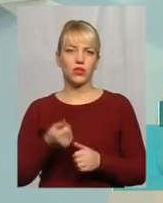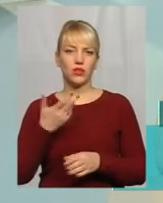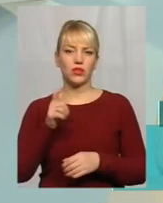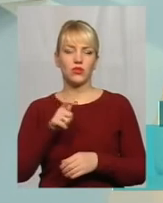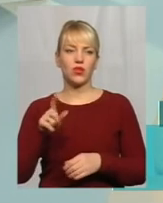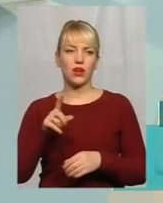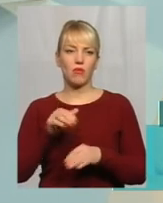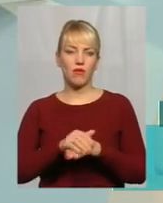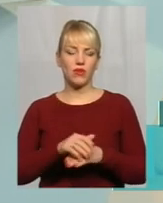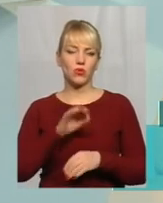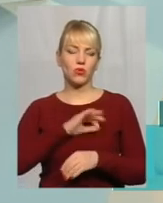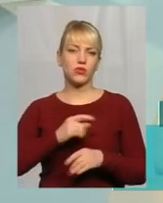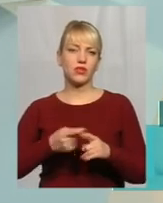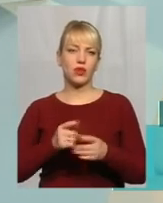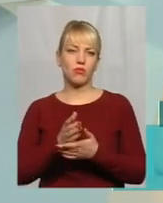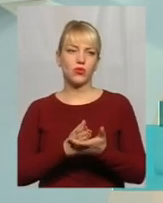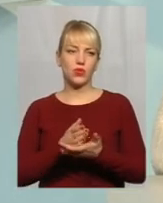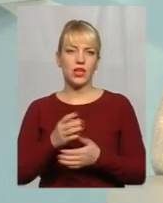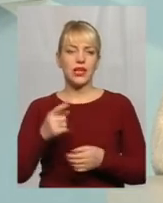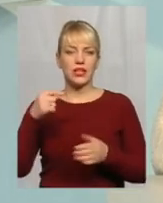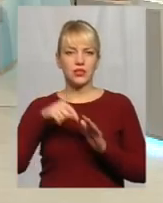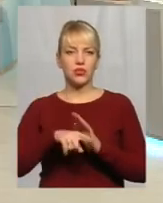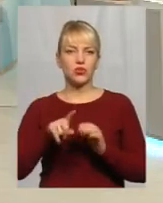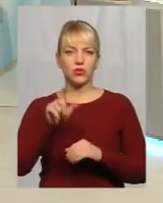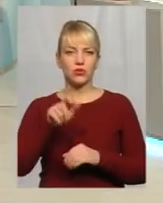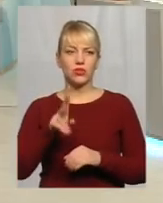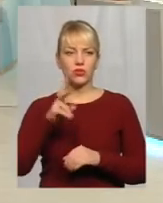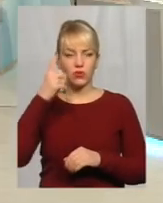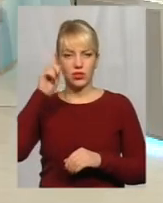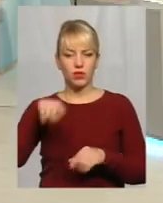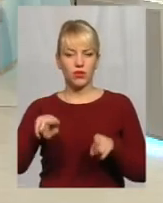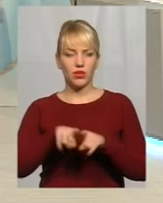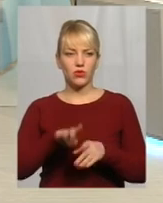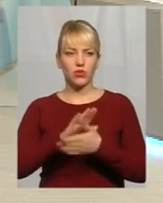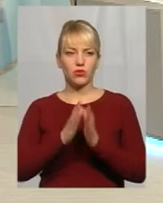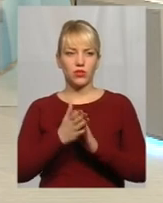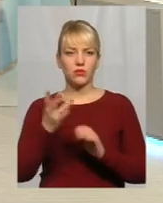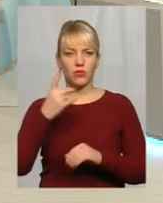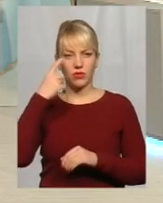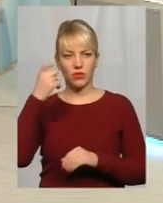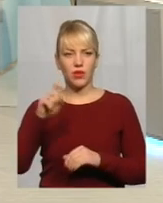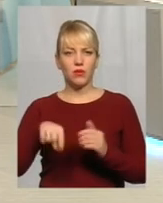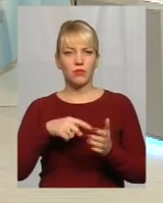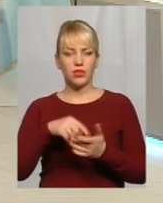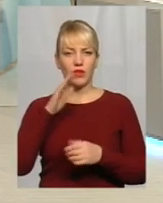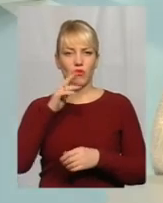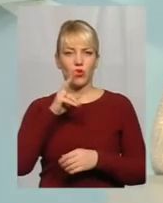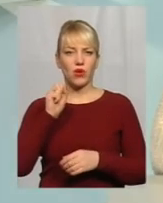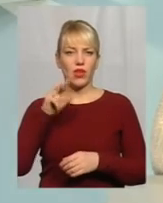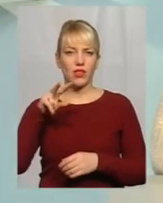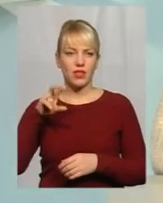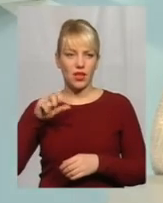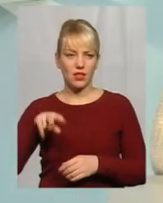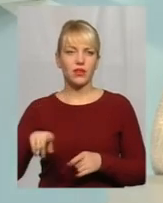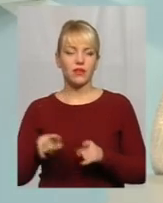по факту користується послуга Але це виходить, людина, яка знає про таку ситуацію, має повідомити міського докона Ну, і в